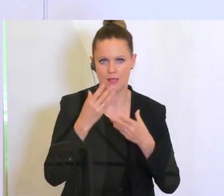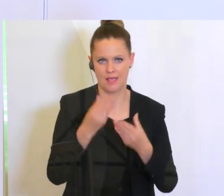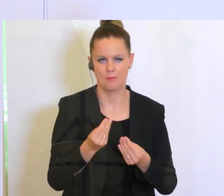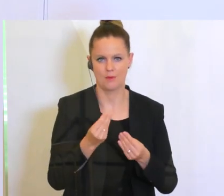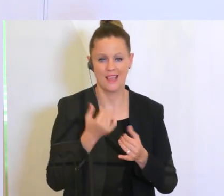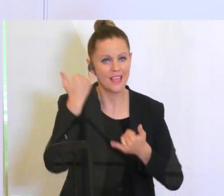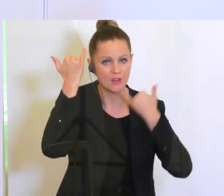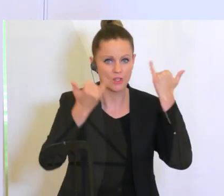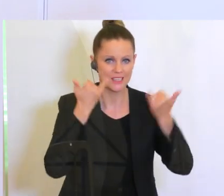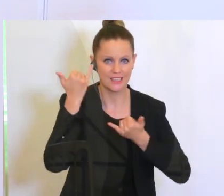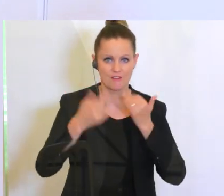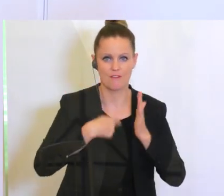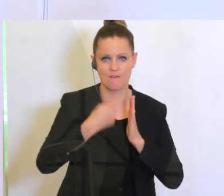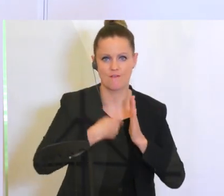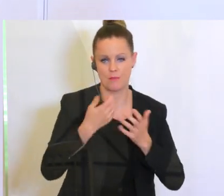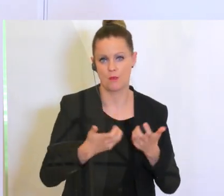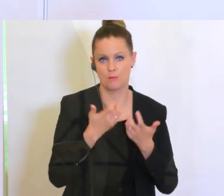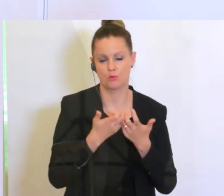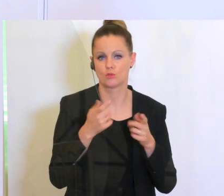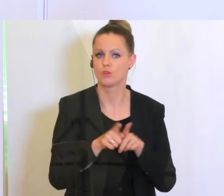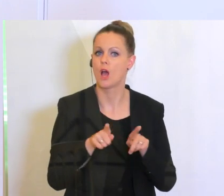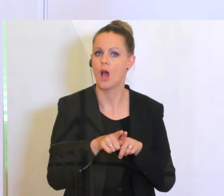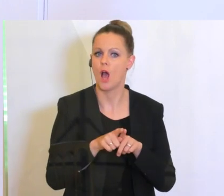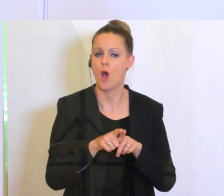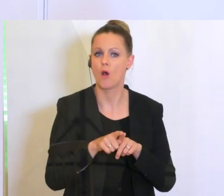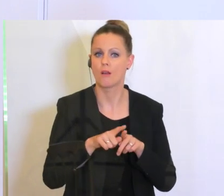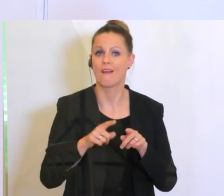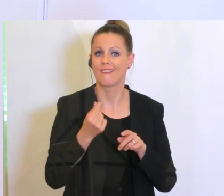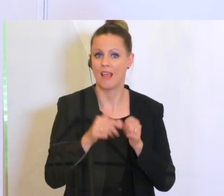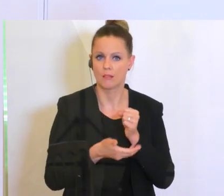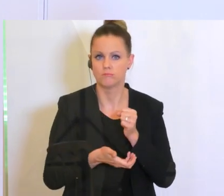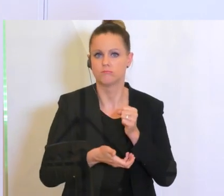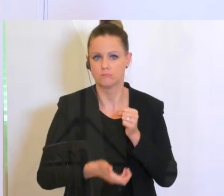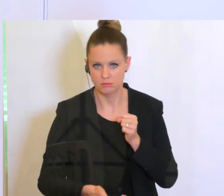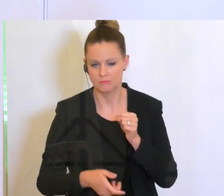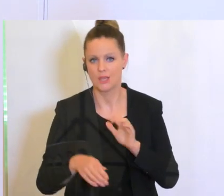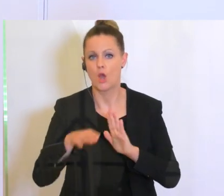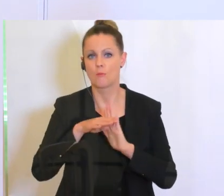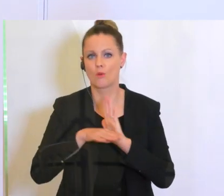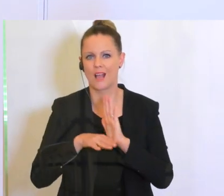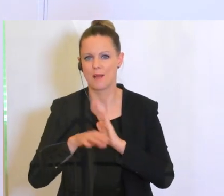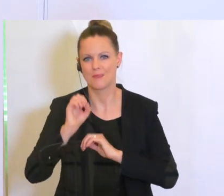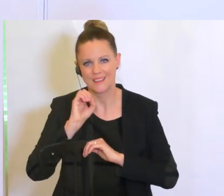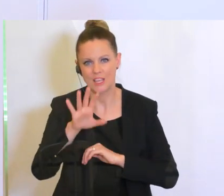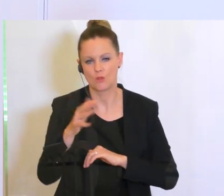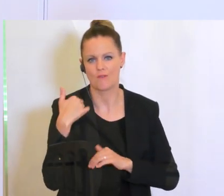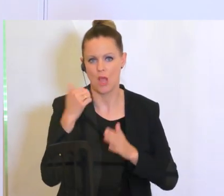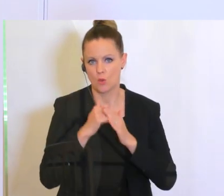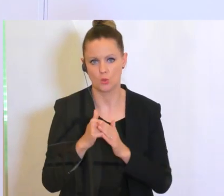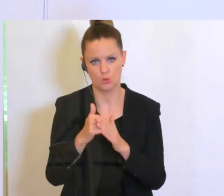Filmproduktion auch die Mittel erhöht. Wir haben die Programmkinos unterstützt,